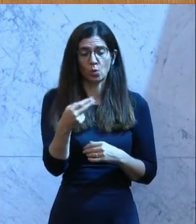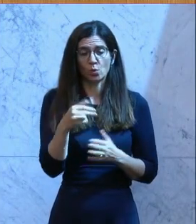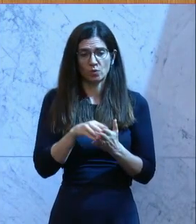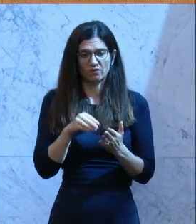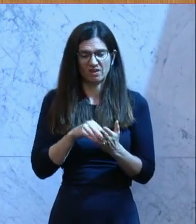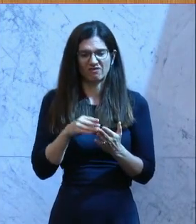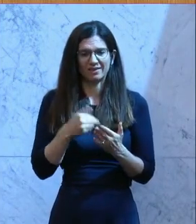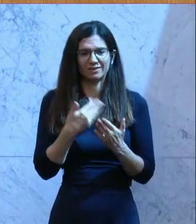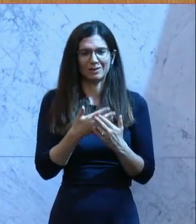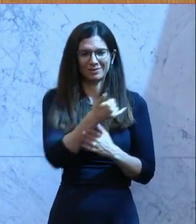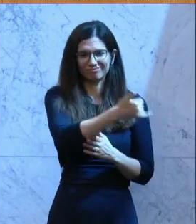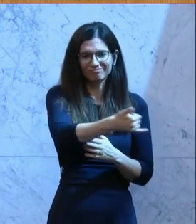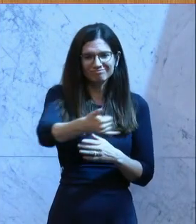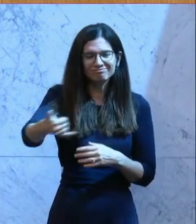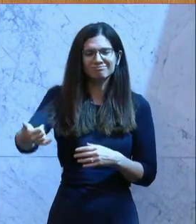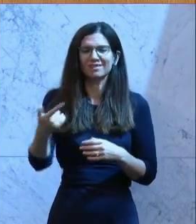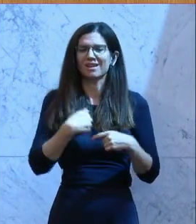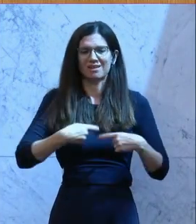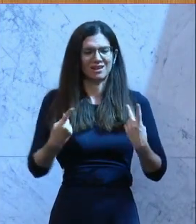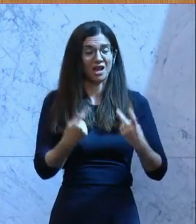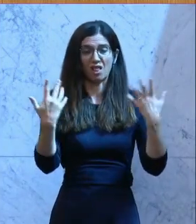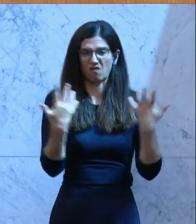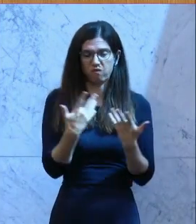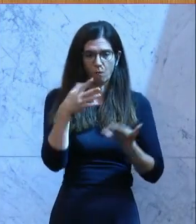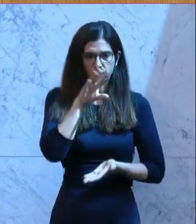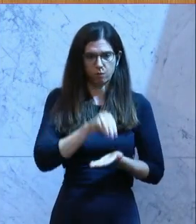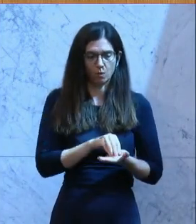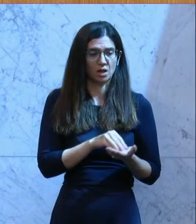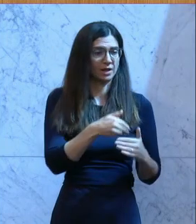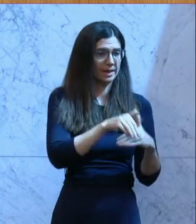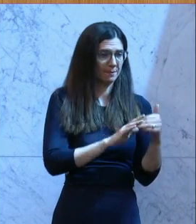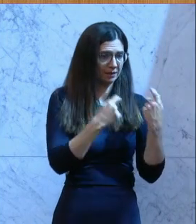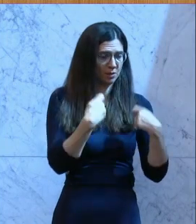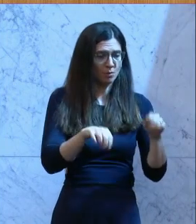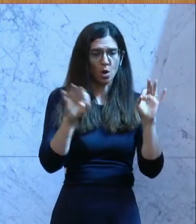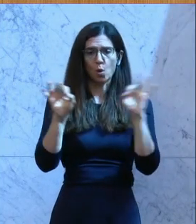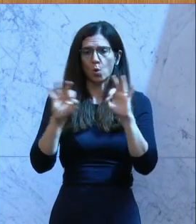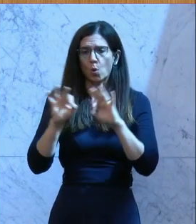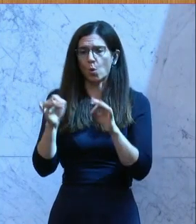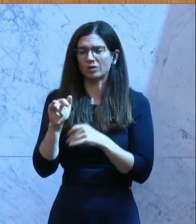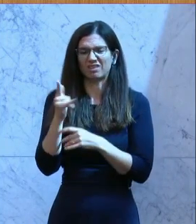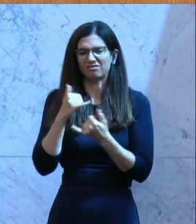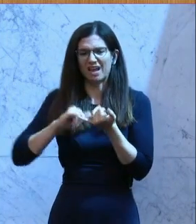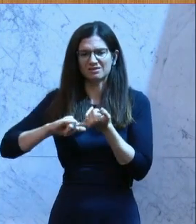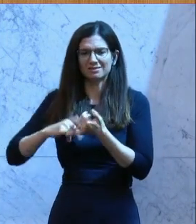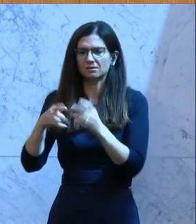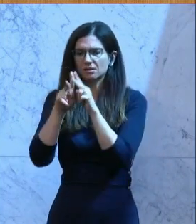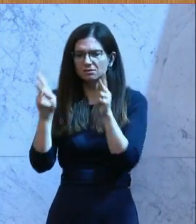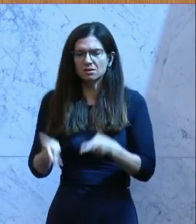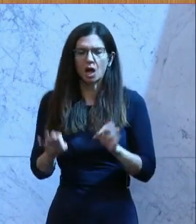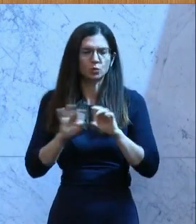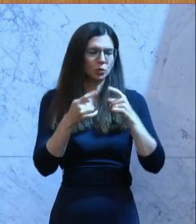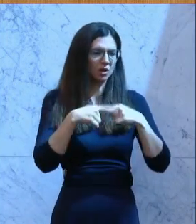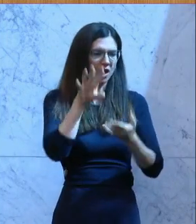genommen, um jene, wurscht, ob sie im Gemeindebau leben oder in einem Zinshaus oder in irgendeiner anderen